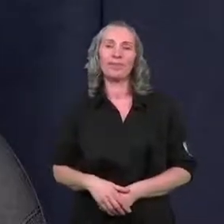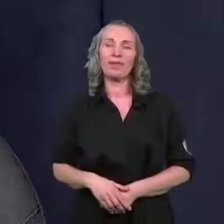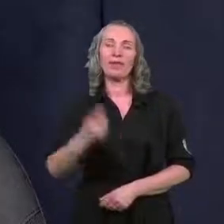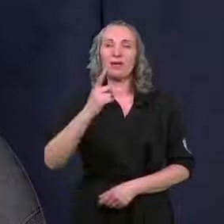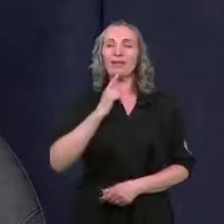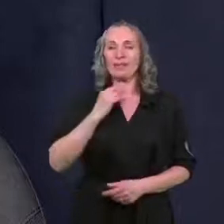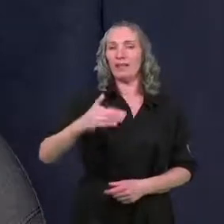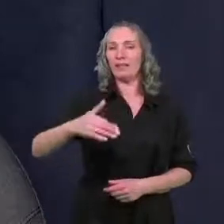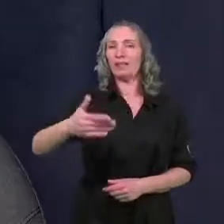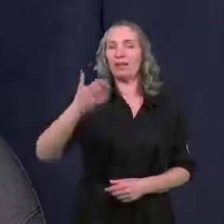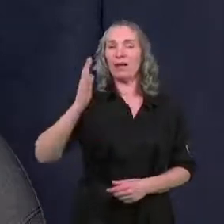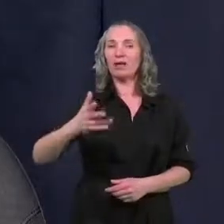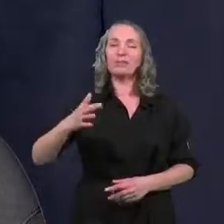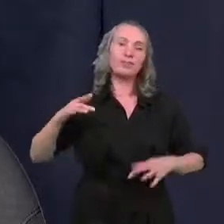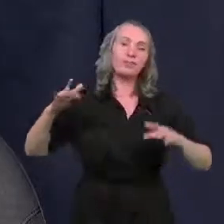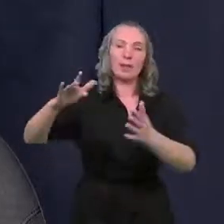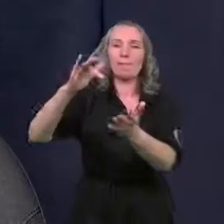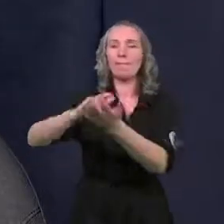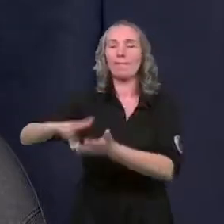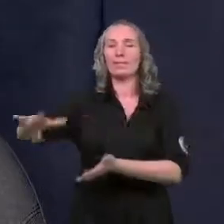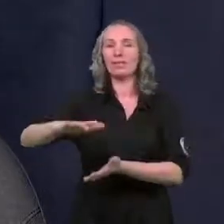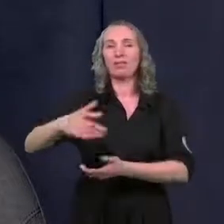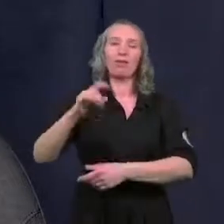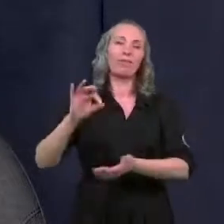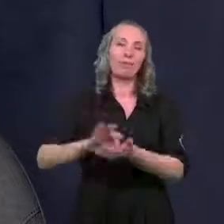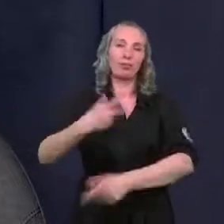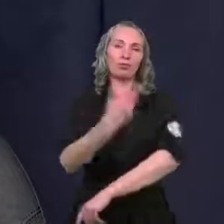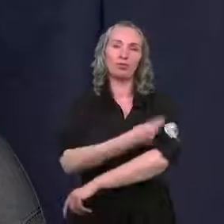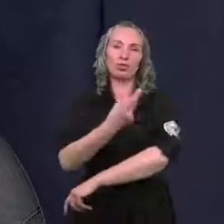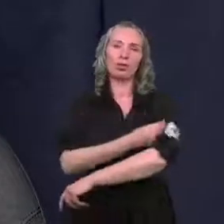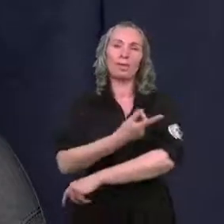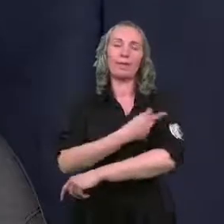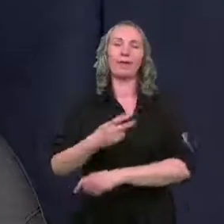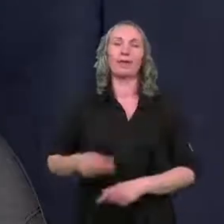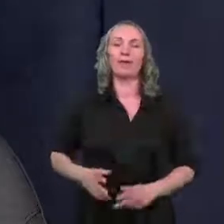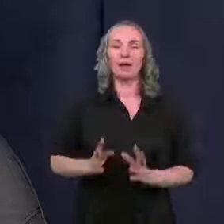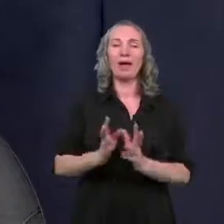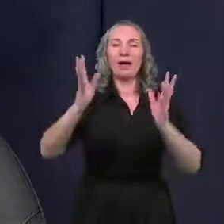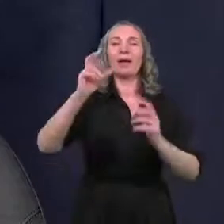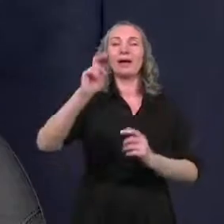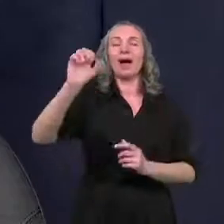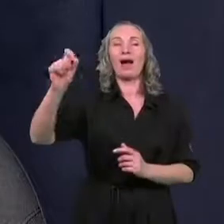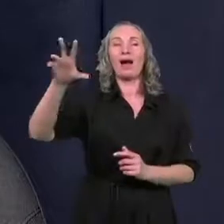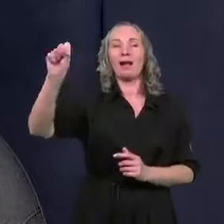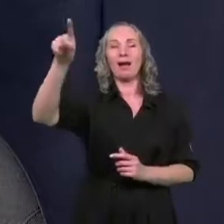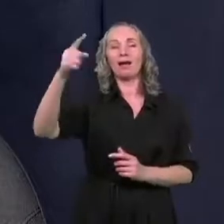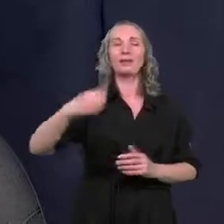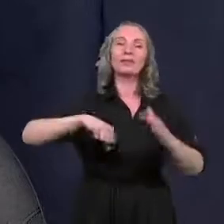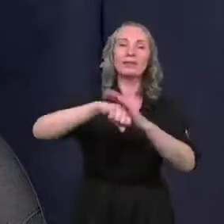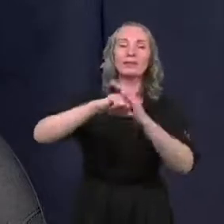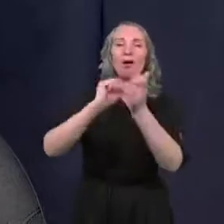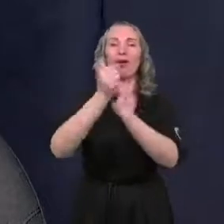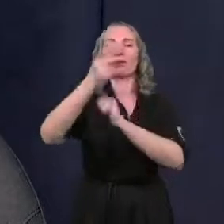Za chwilę rusza masowy punkt szczepień w hali Ośrodka Sportu i